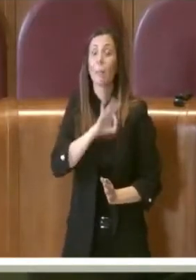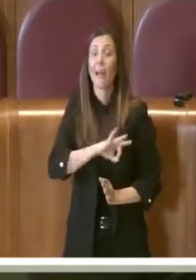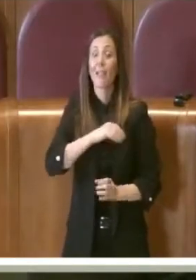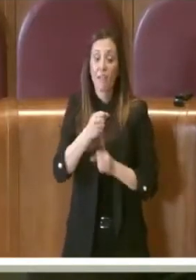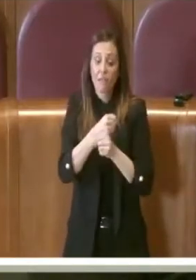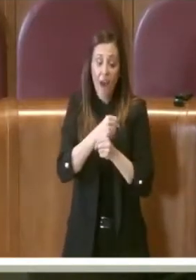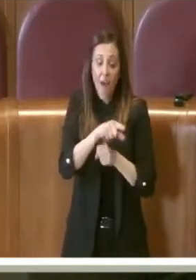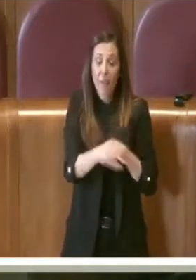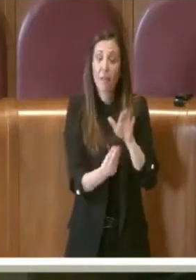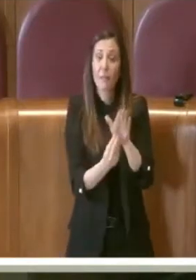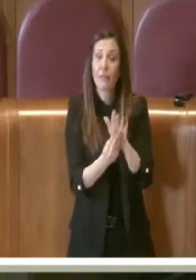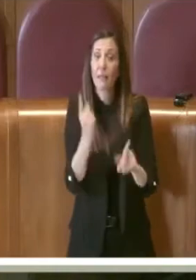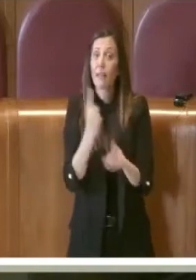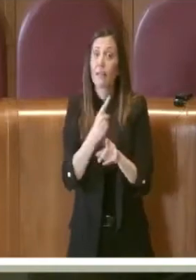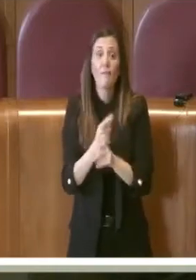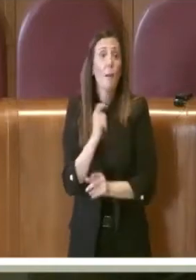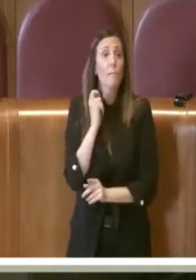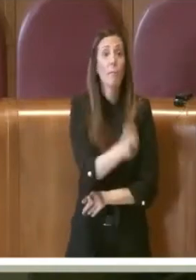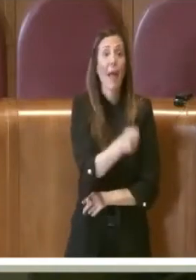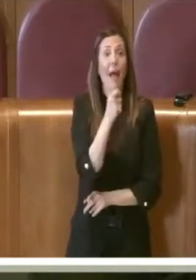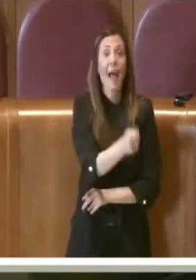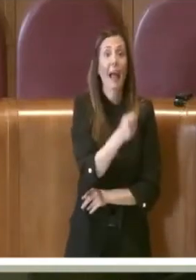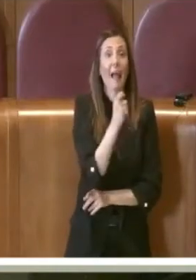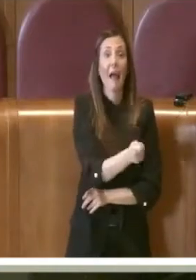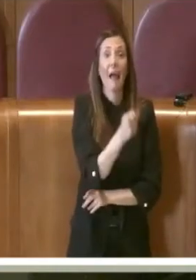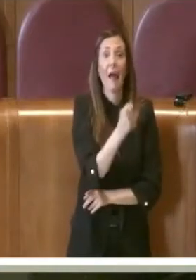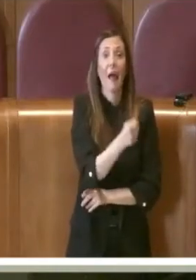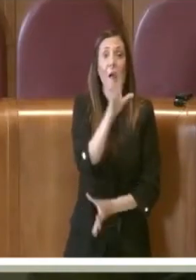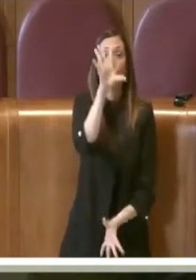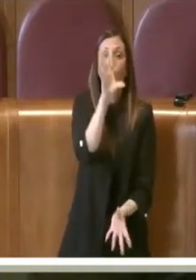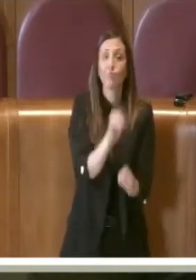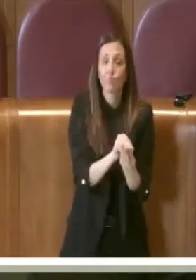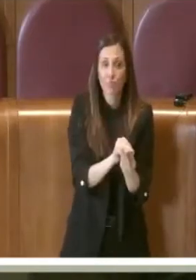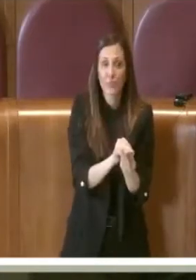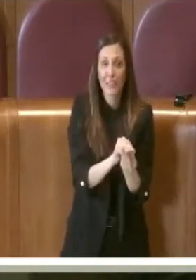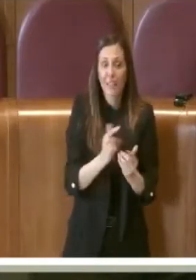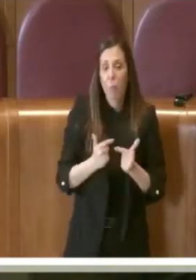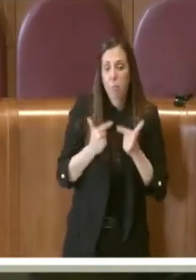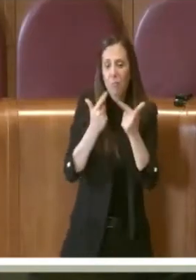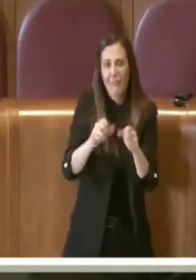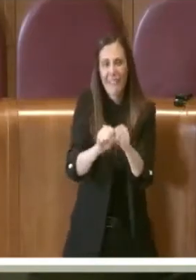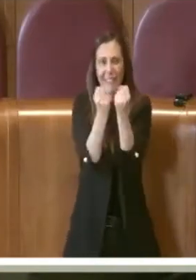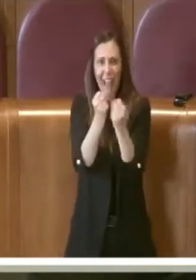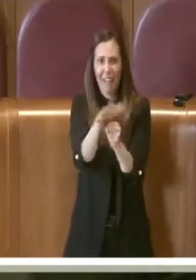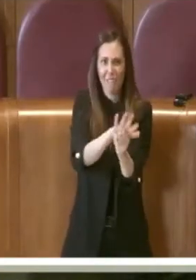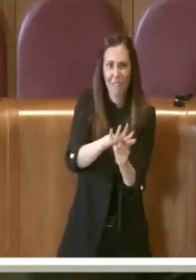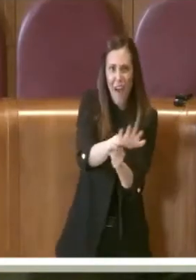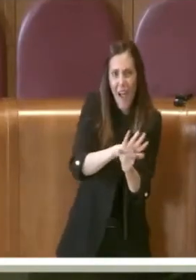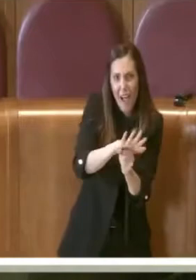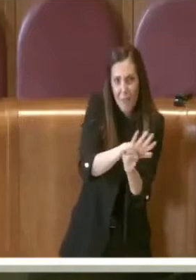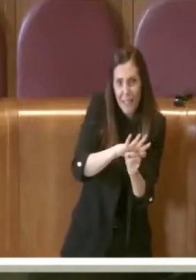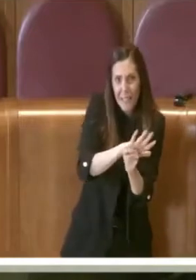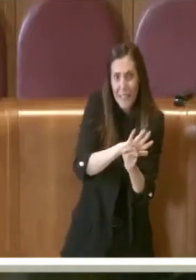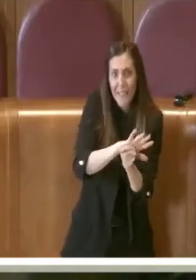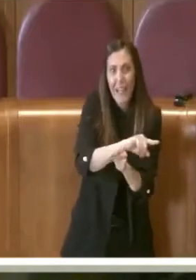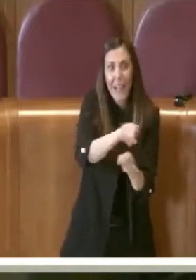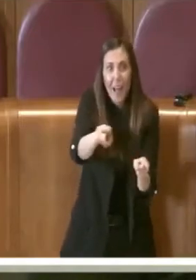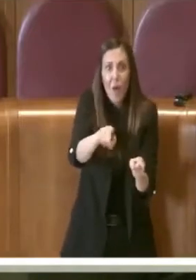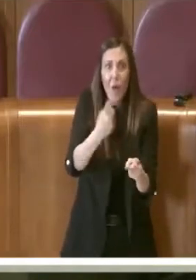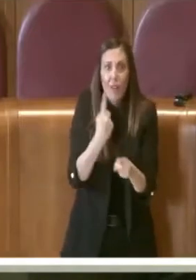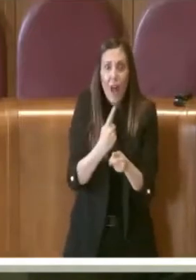integralmente senza mettere in difficoltà famiglie che contano su